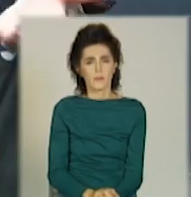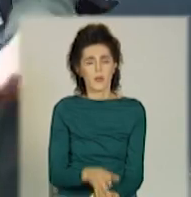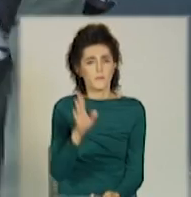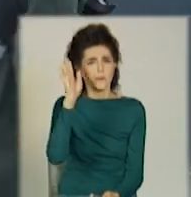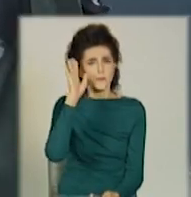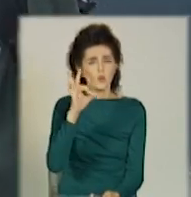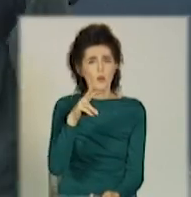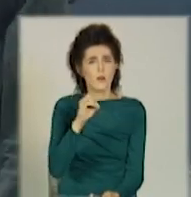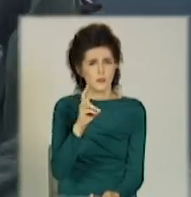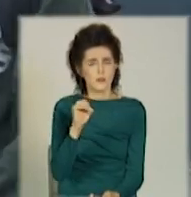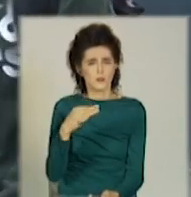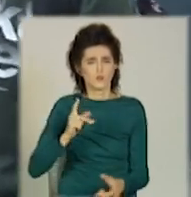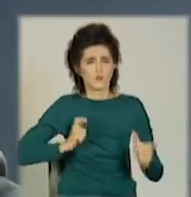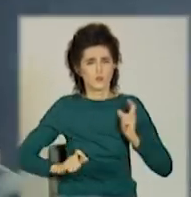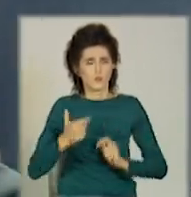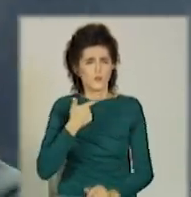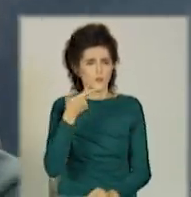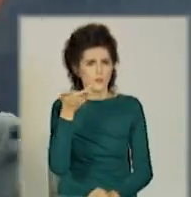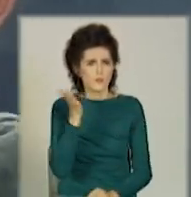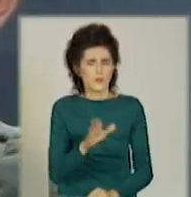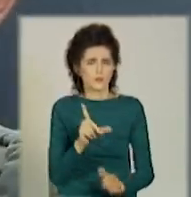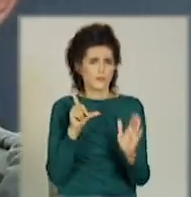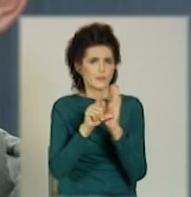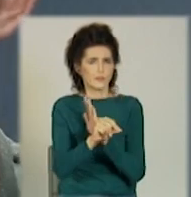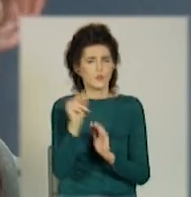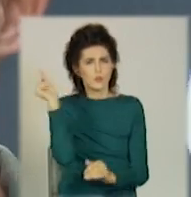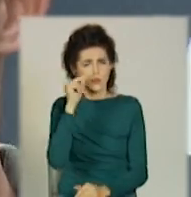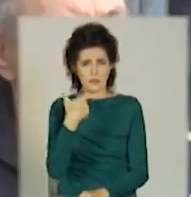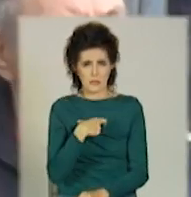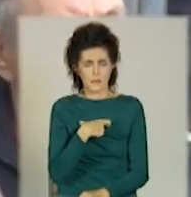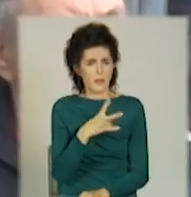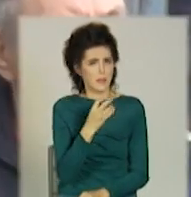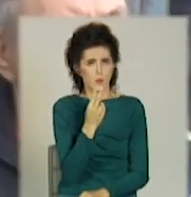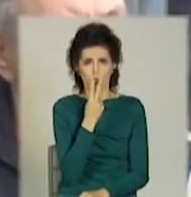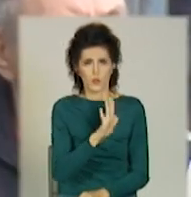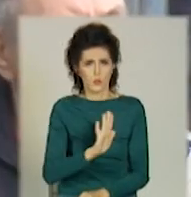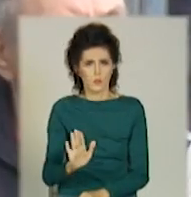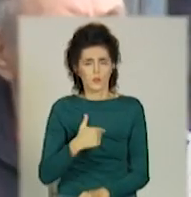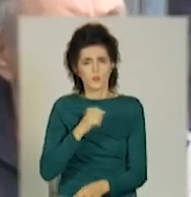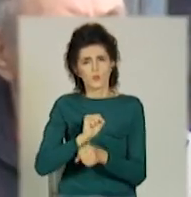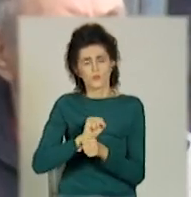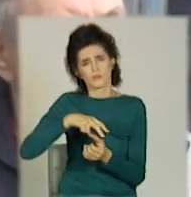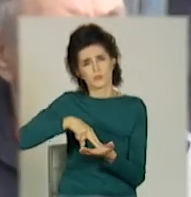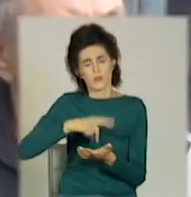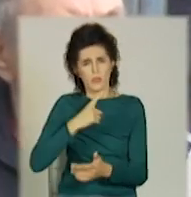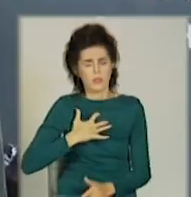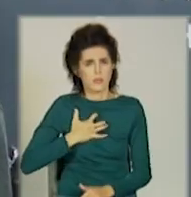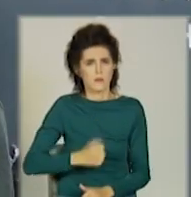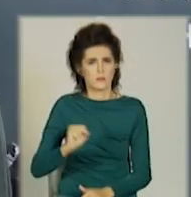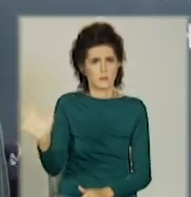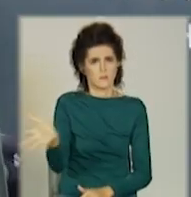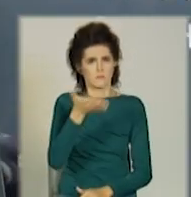Олександр – студент. Громадським транспортом їздить на навчання, сам не курить. Тому тим, хто димить на зупинці, робить зауваження.